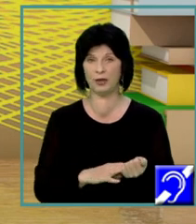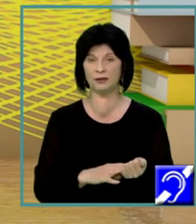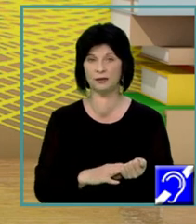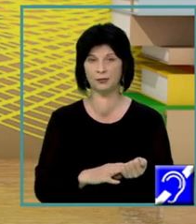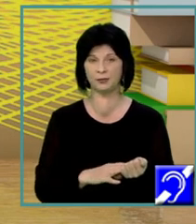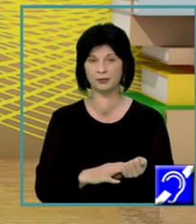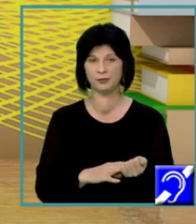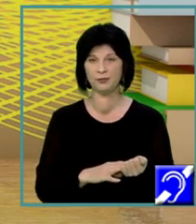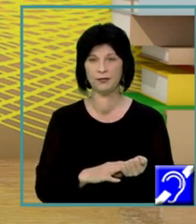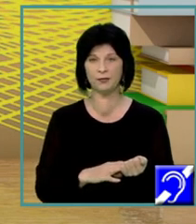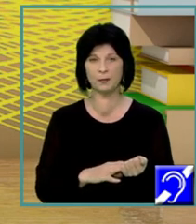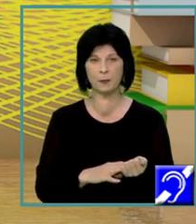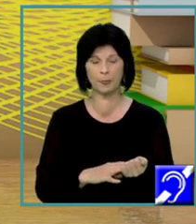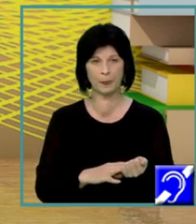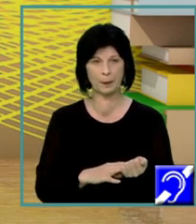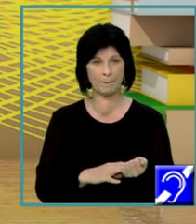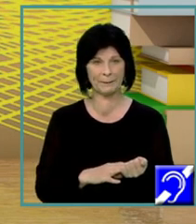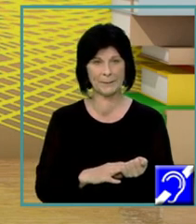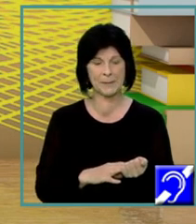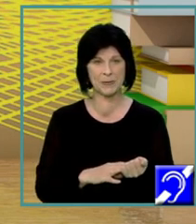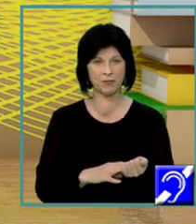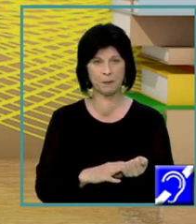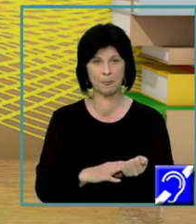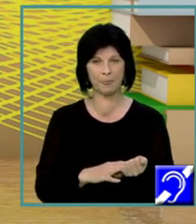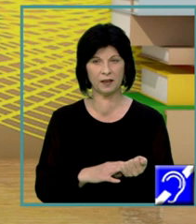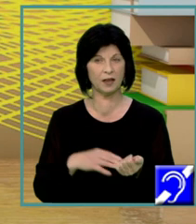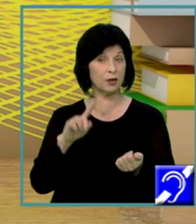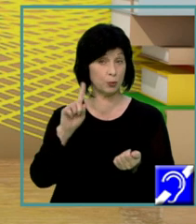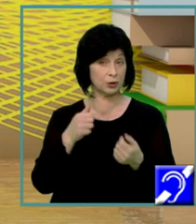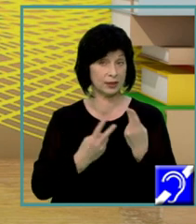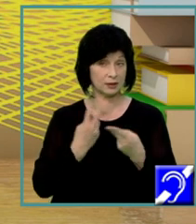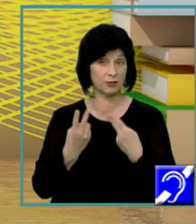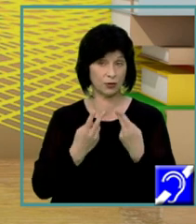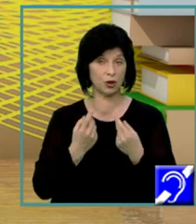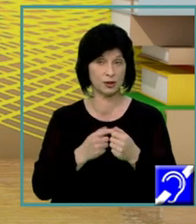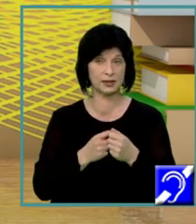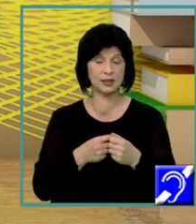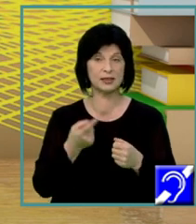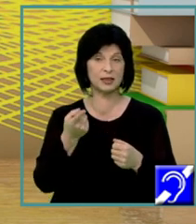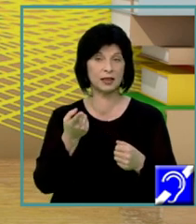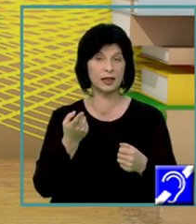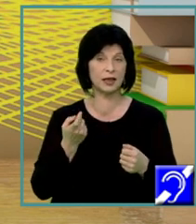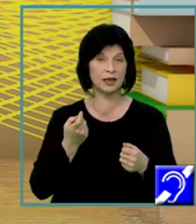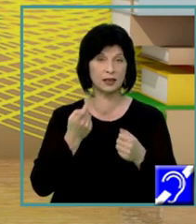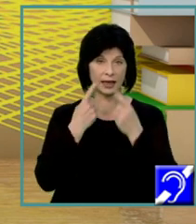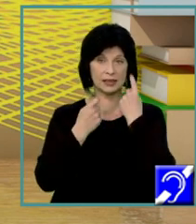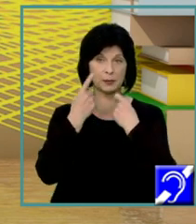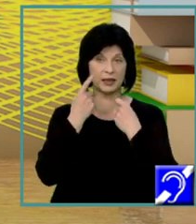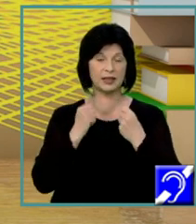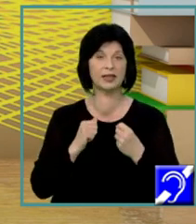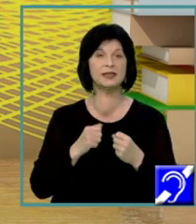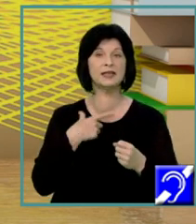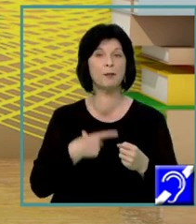voastră personală, culturală, în primul sau în al doilea argument. Rămâne la alegerea voastră, nu contează unde plasați exemplul.